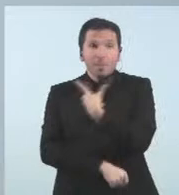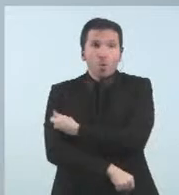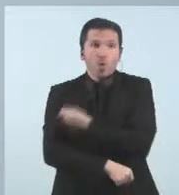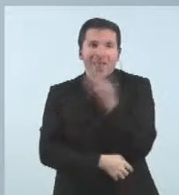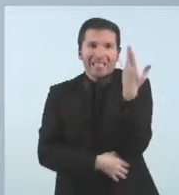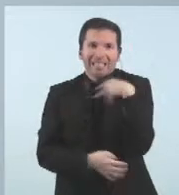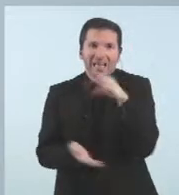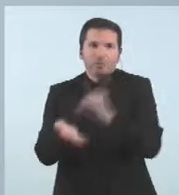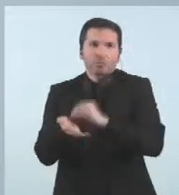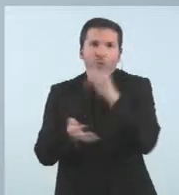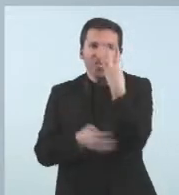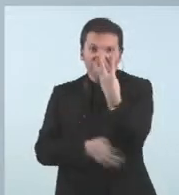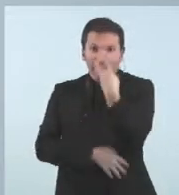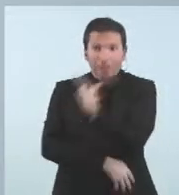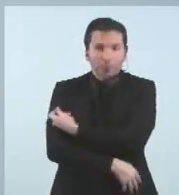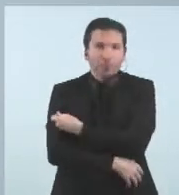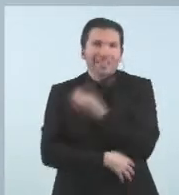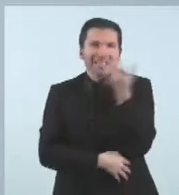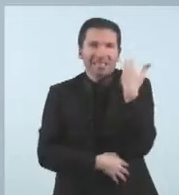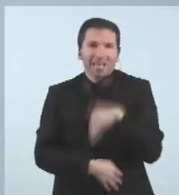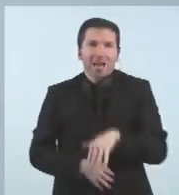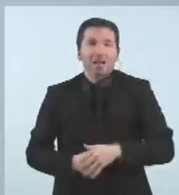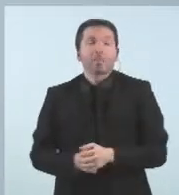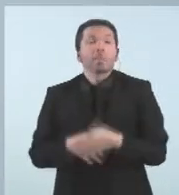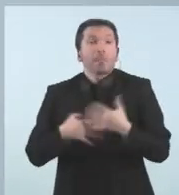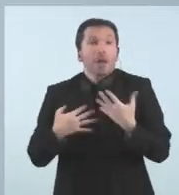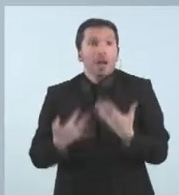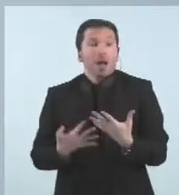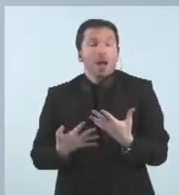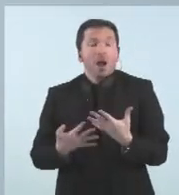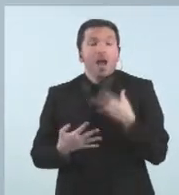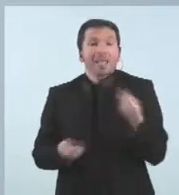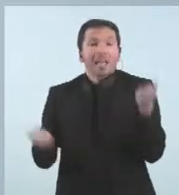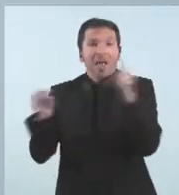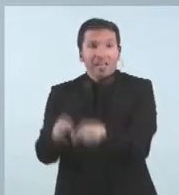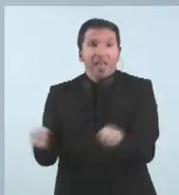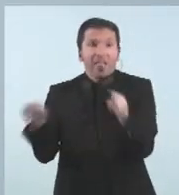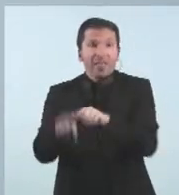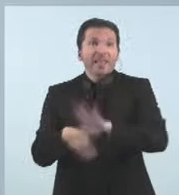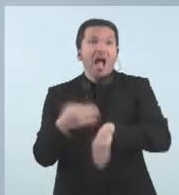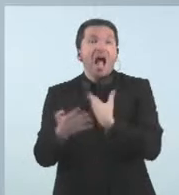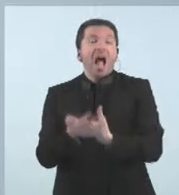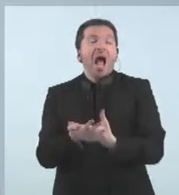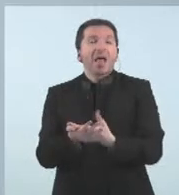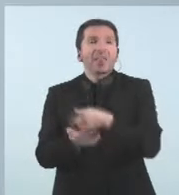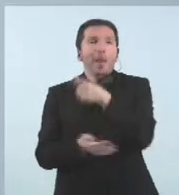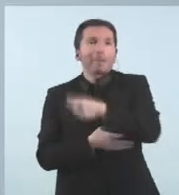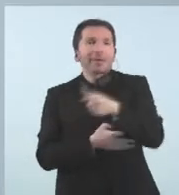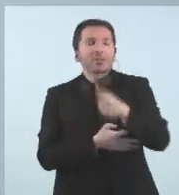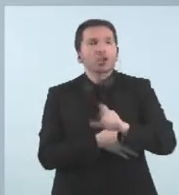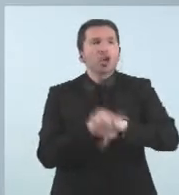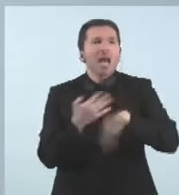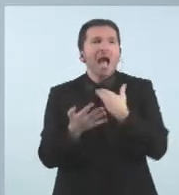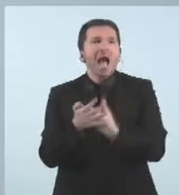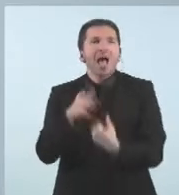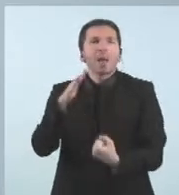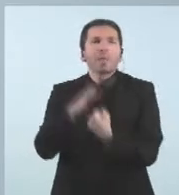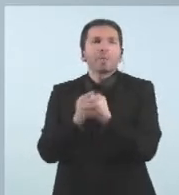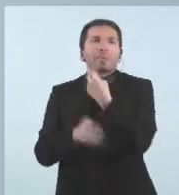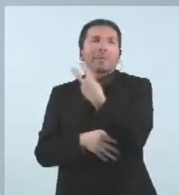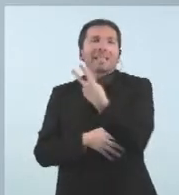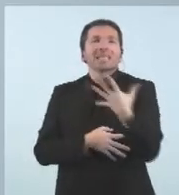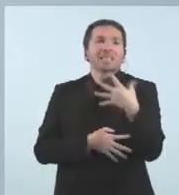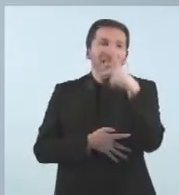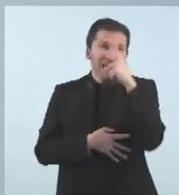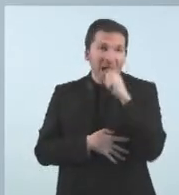tercera dosi. En aquest moment s'ha citat ja a les persones fins a 26 anys, per tant, anem amb un bon ritme i això ens ajudarà